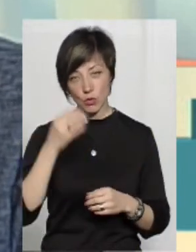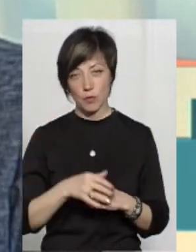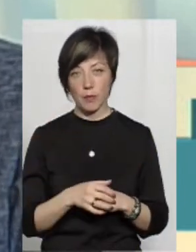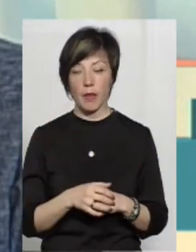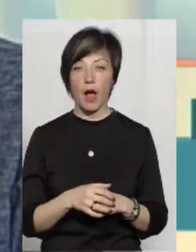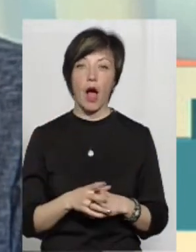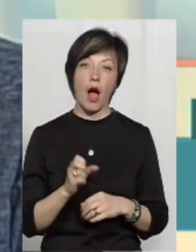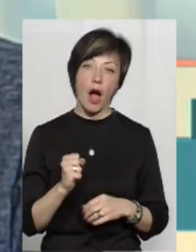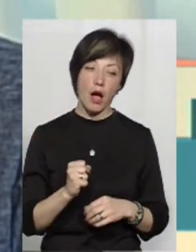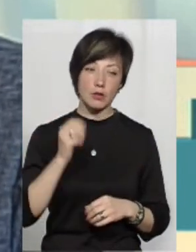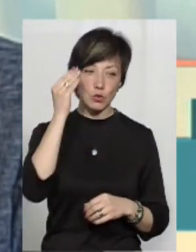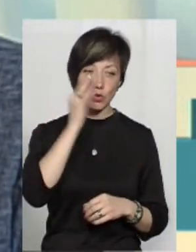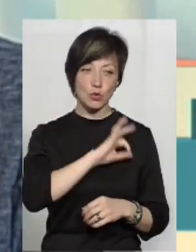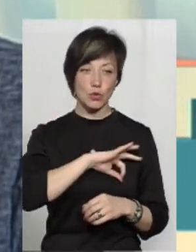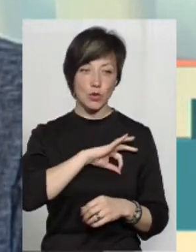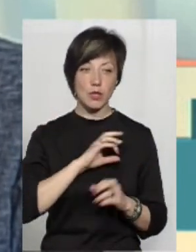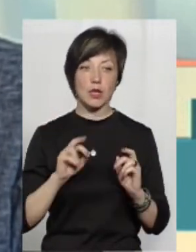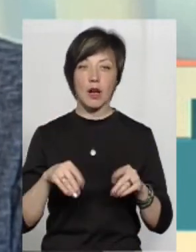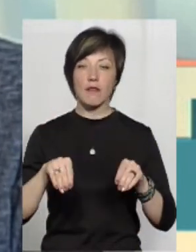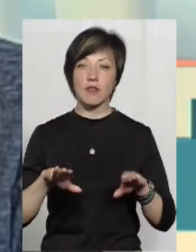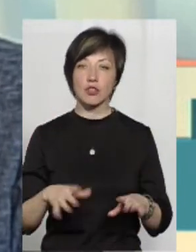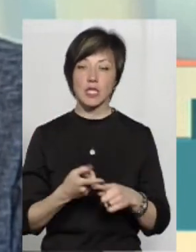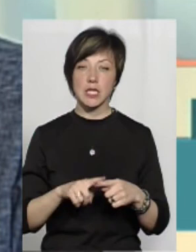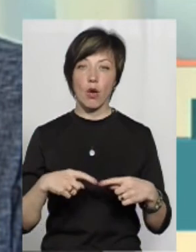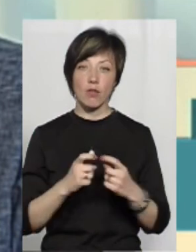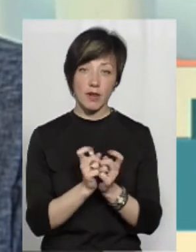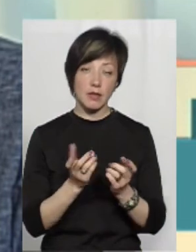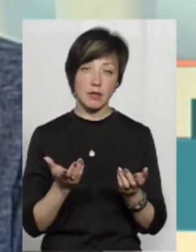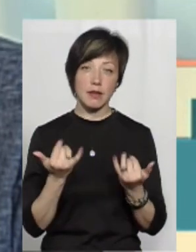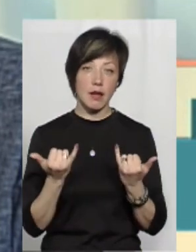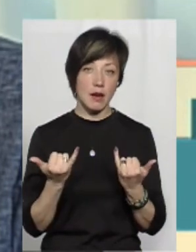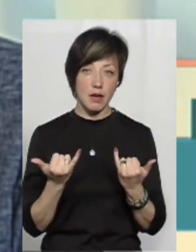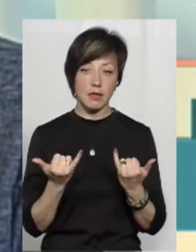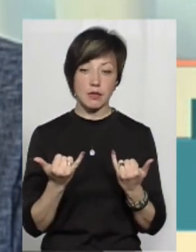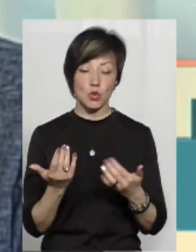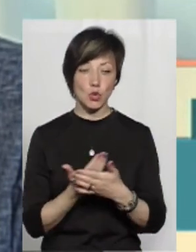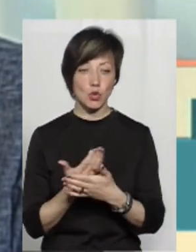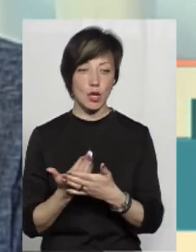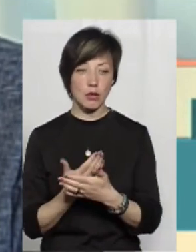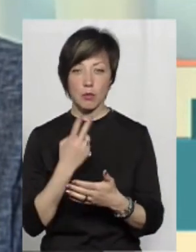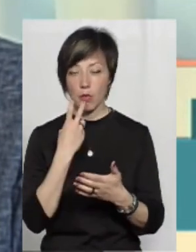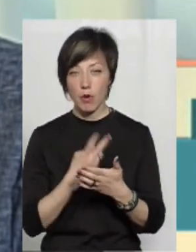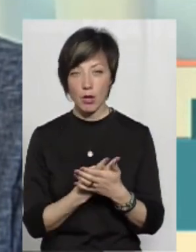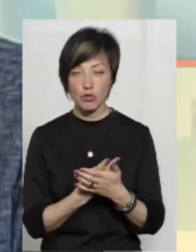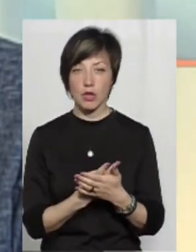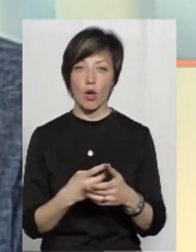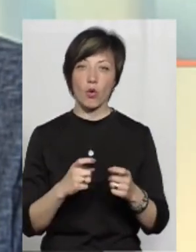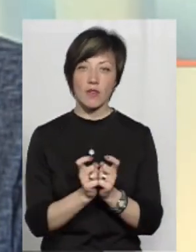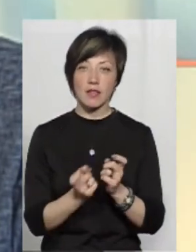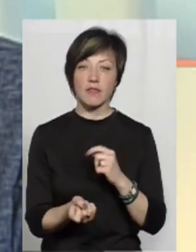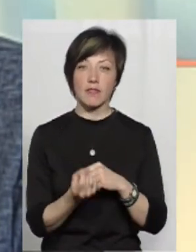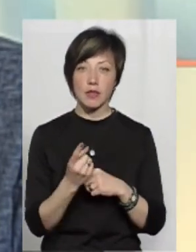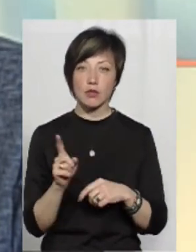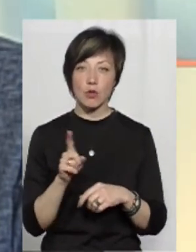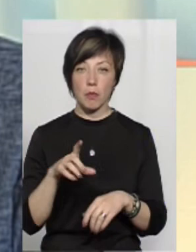А з точки зору юриста, яким чином вирішити цей конфлікт, ну, наразі з того сюжету, який ми бачили, конфлікт